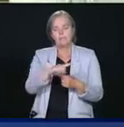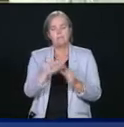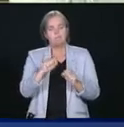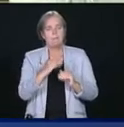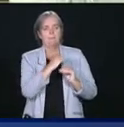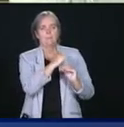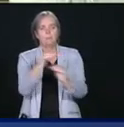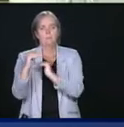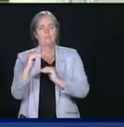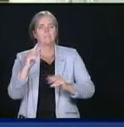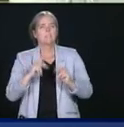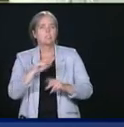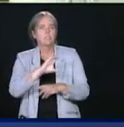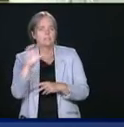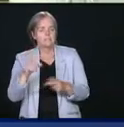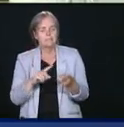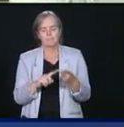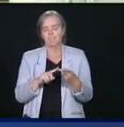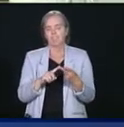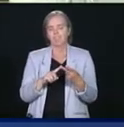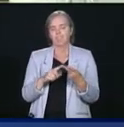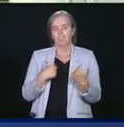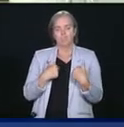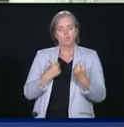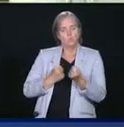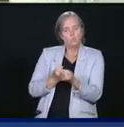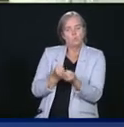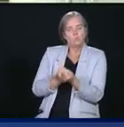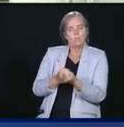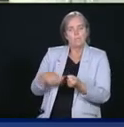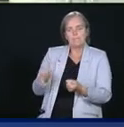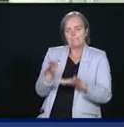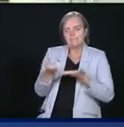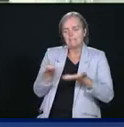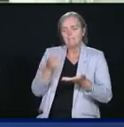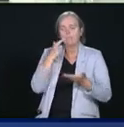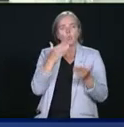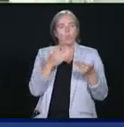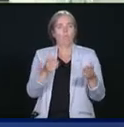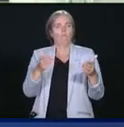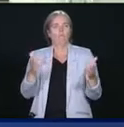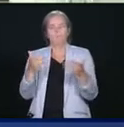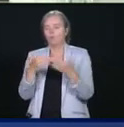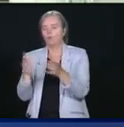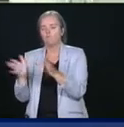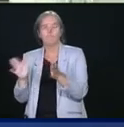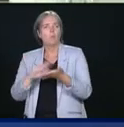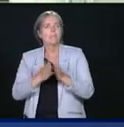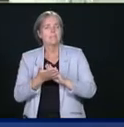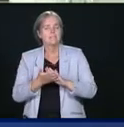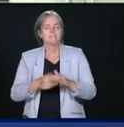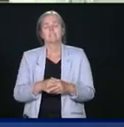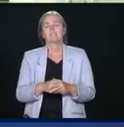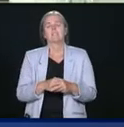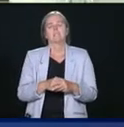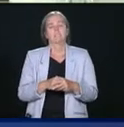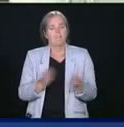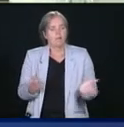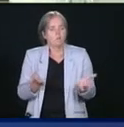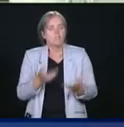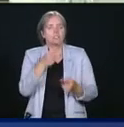Canadiens. On appuie des services qui vont aider les entreprises à rouvrir et les gens à commencer à retourner travailler.